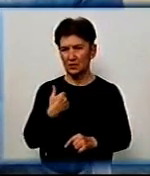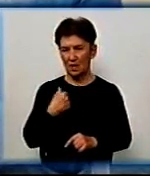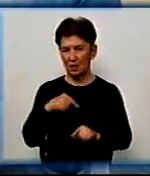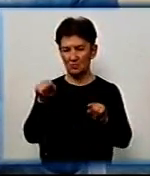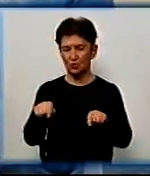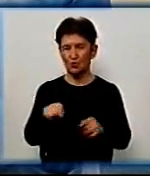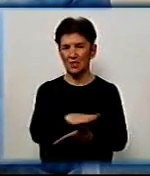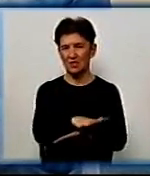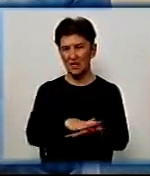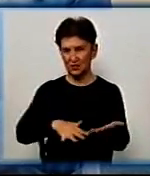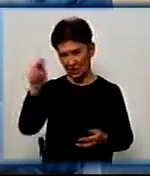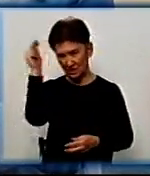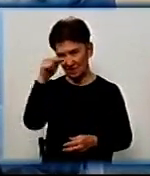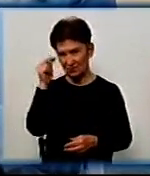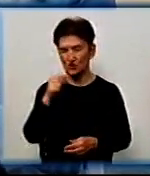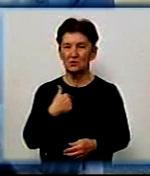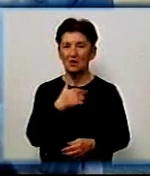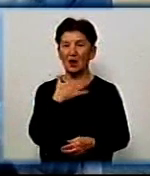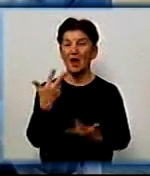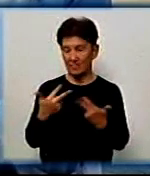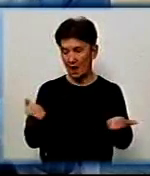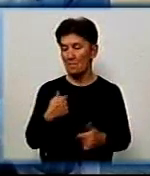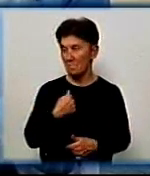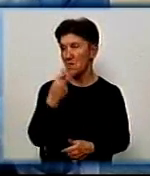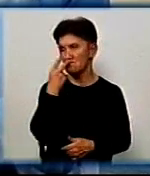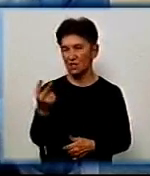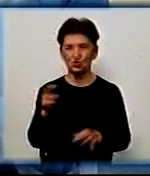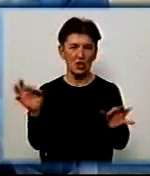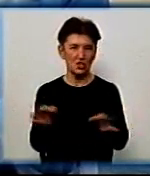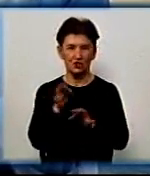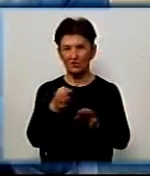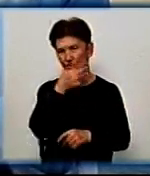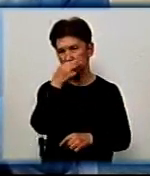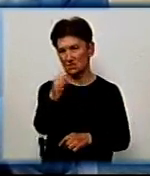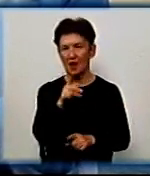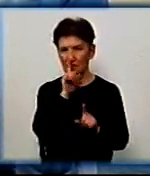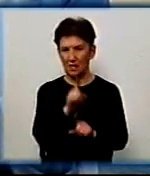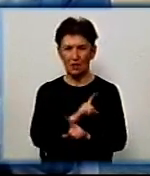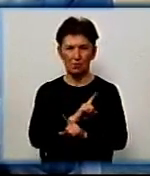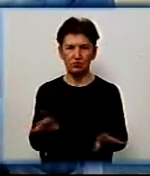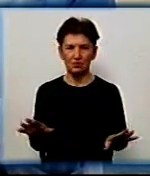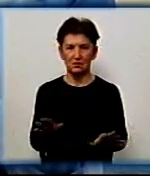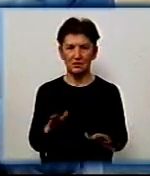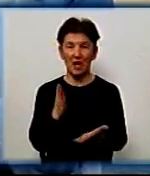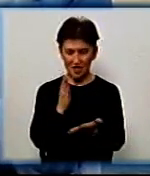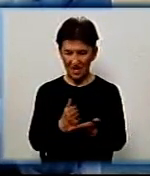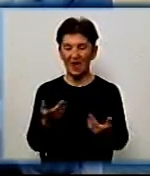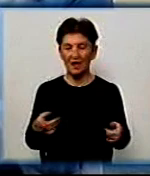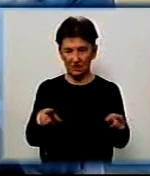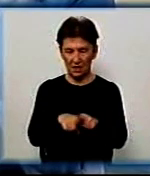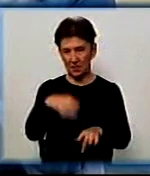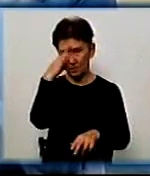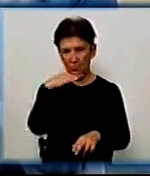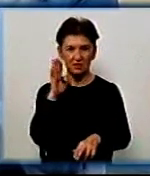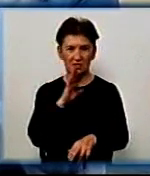тут навчатися, і ми не хочемо. Так, ми бачили, але ми нічого казати не будемо. Були такі батьки, які мені